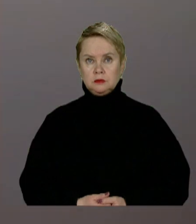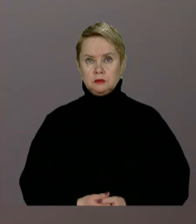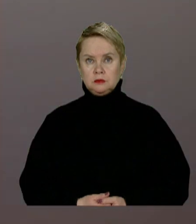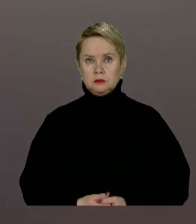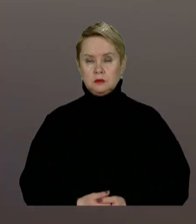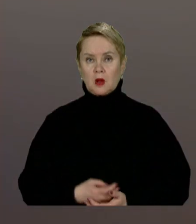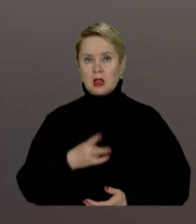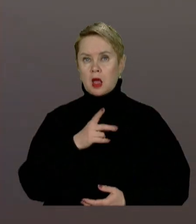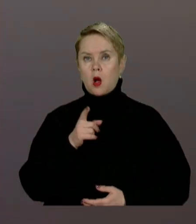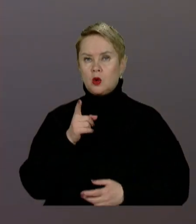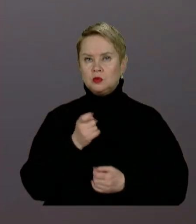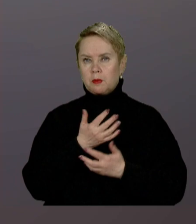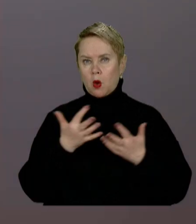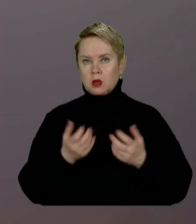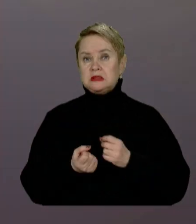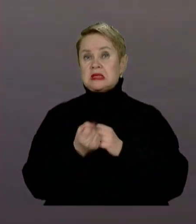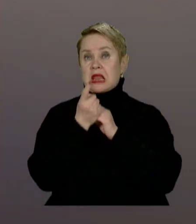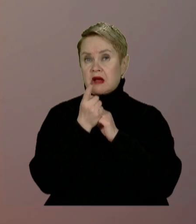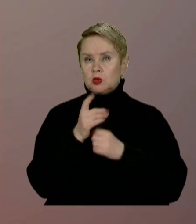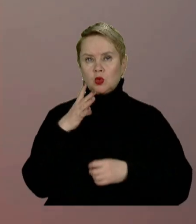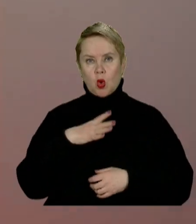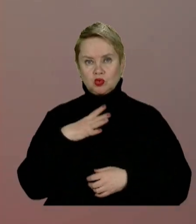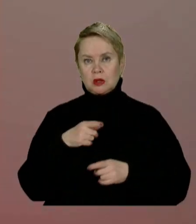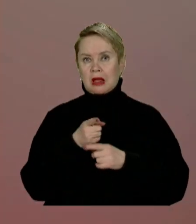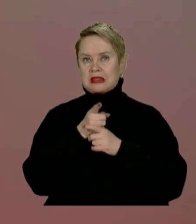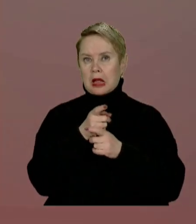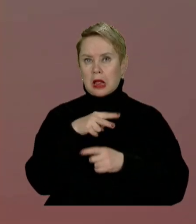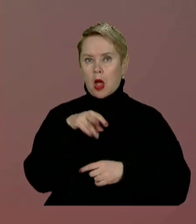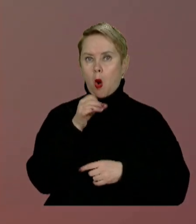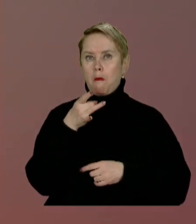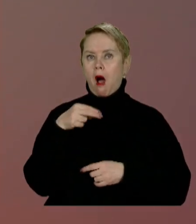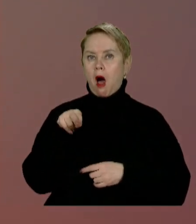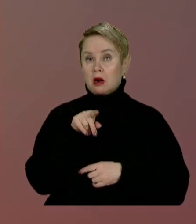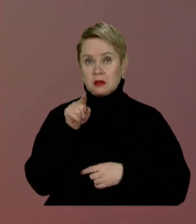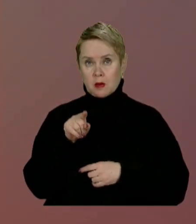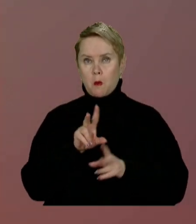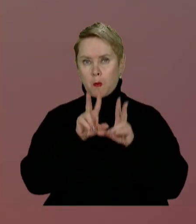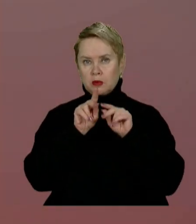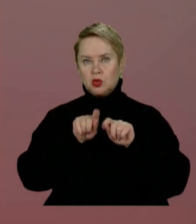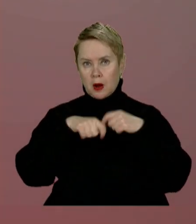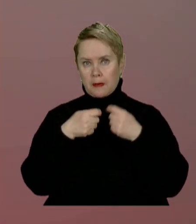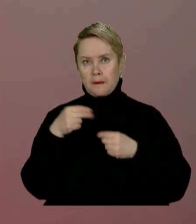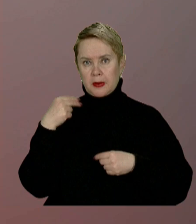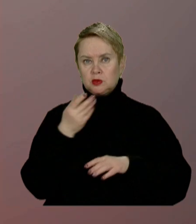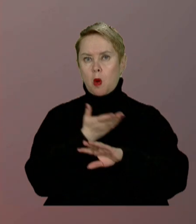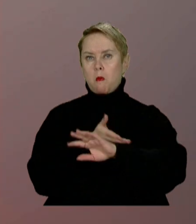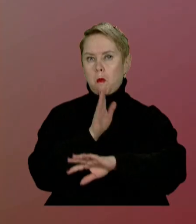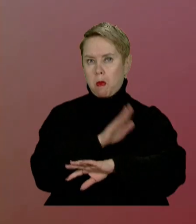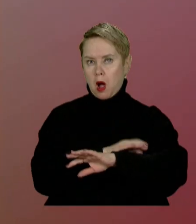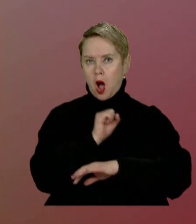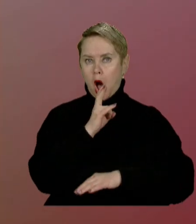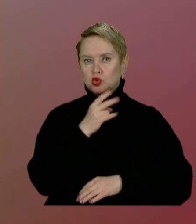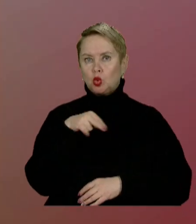На озброєні в Україні з'являться і довгоочікувані танки «Леопард», роту яких пообіцяв передати президент Польщі